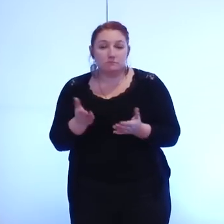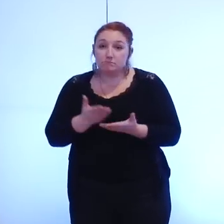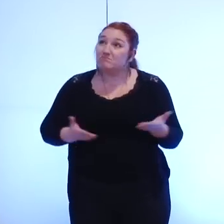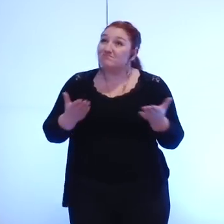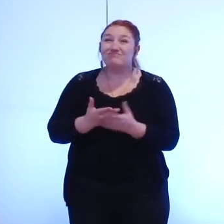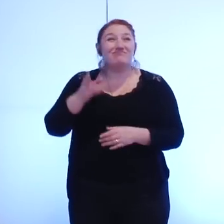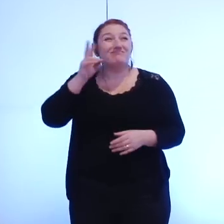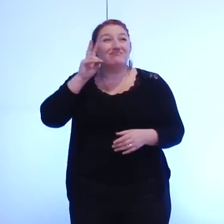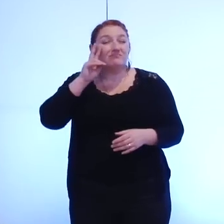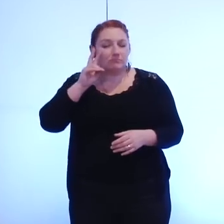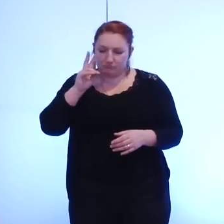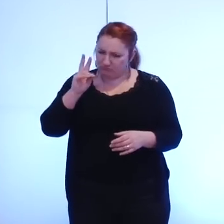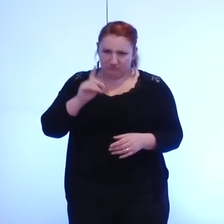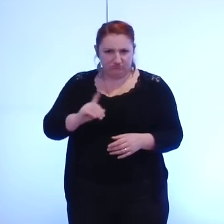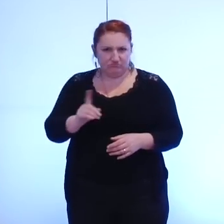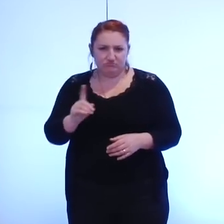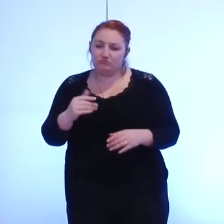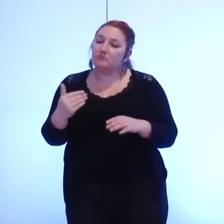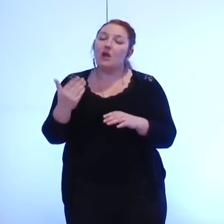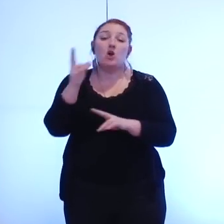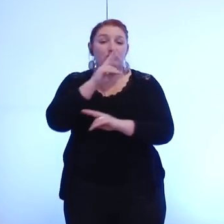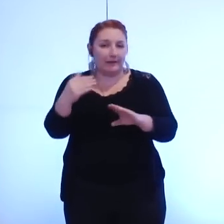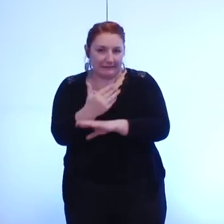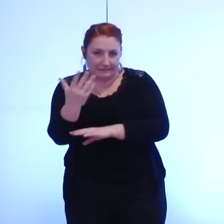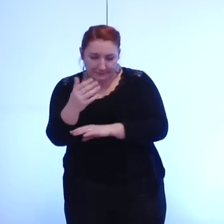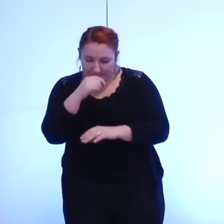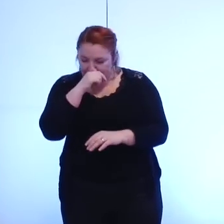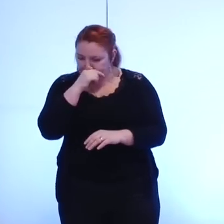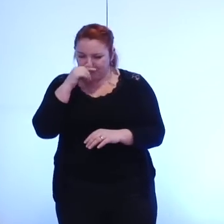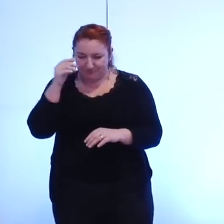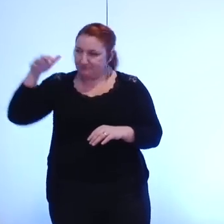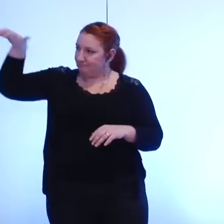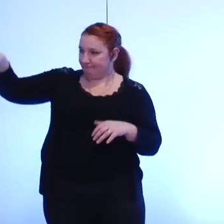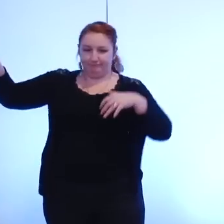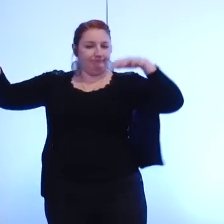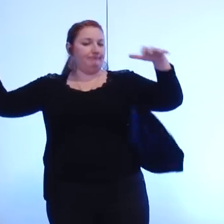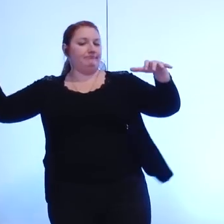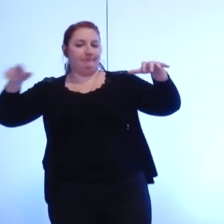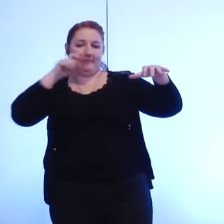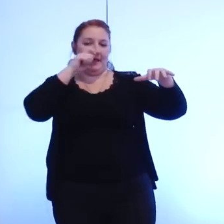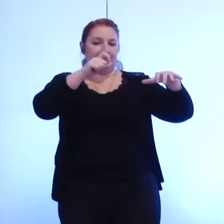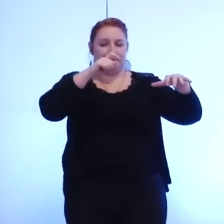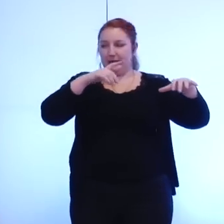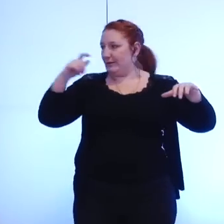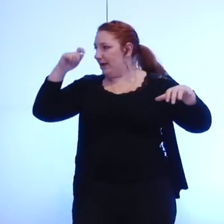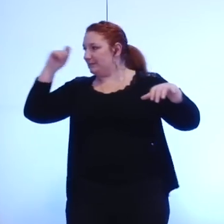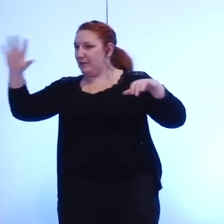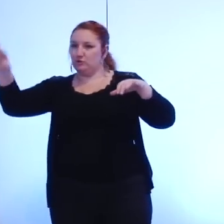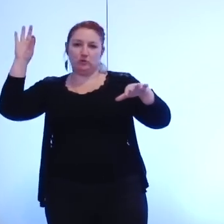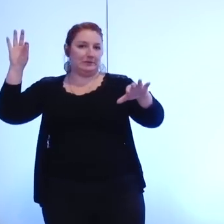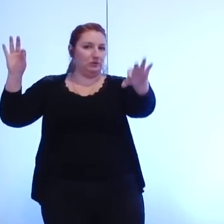dans ce genre de situation qu'est-ce qui se passe chacune des parties missionne son expert et